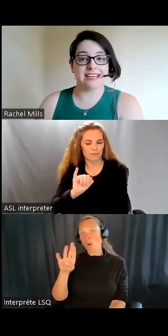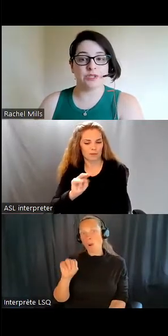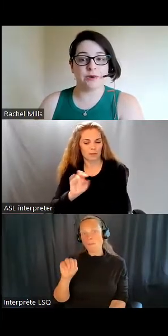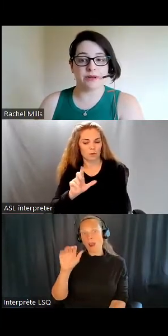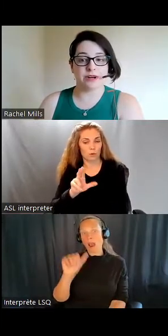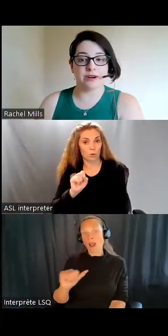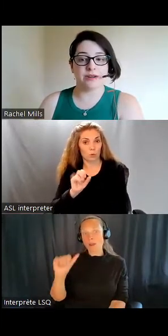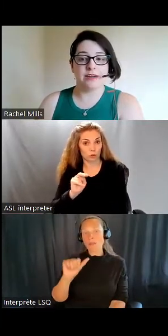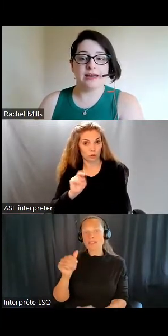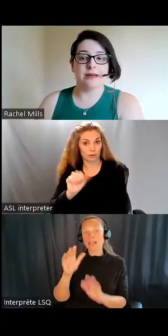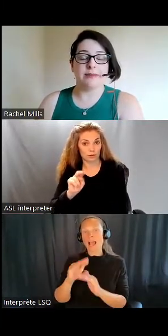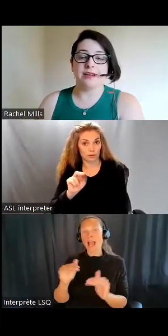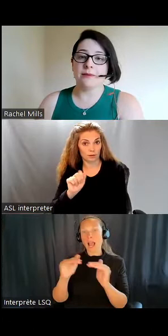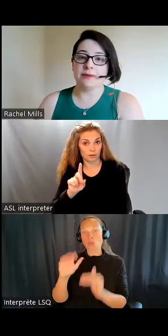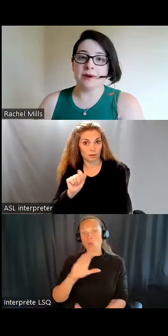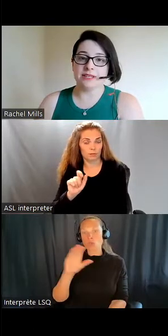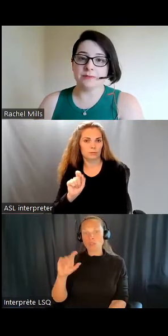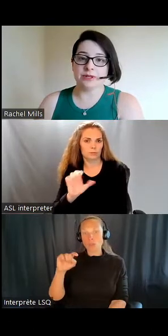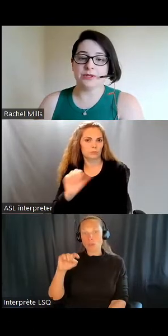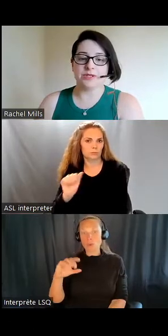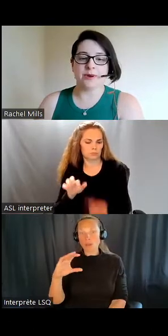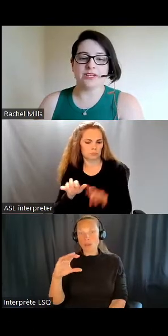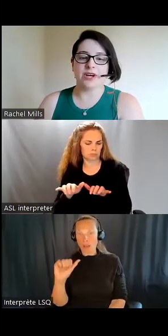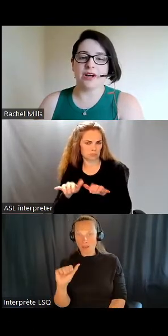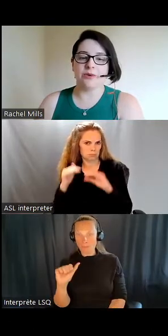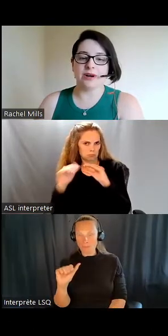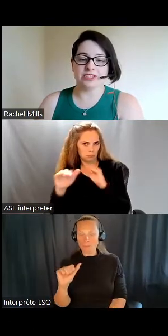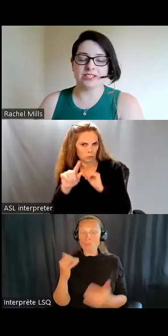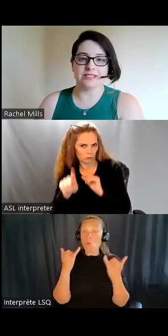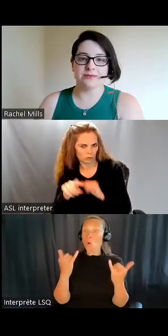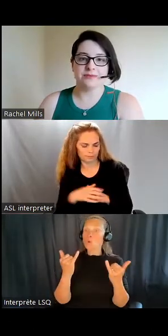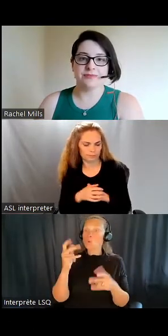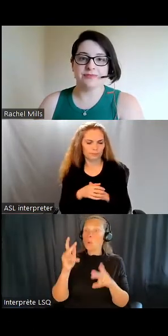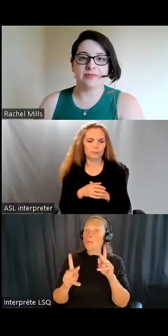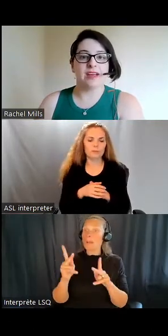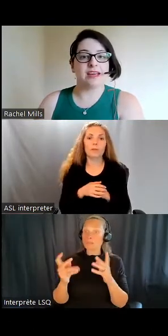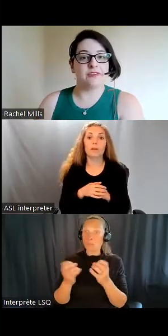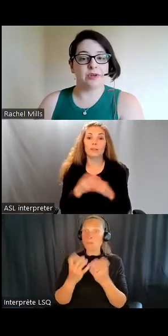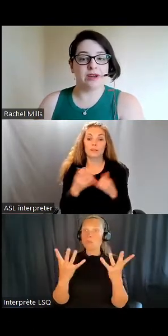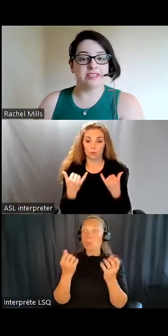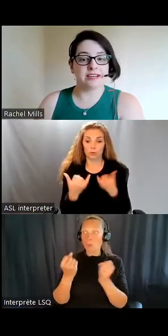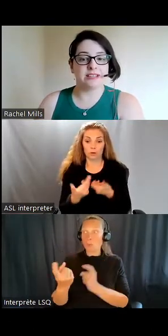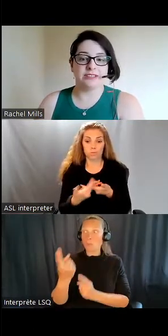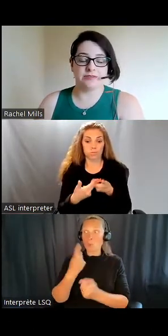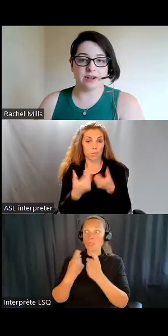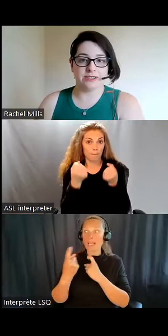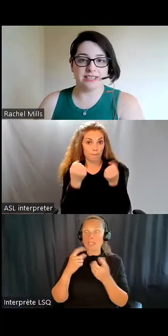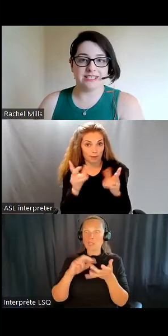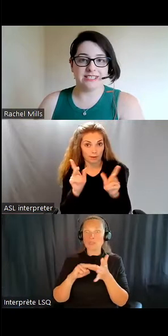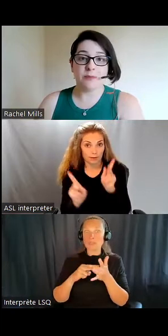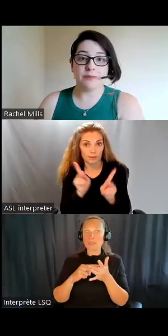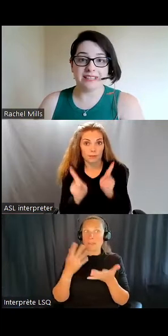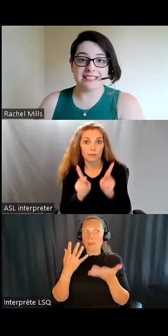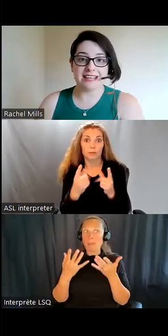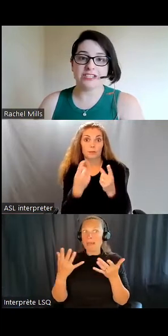nombre de participants au webinaire d'aujourd'hui, il ne sera peut-être pas possible de répondre à toutes les questions. Si vous rencontrez des